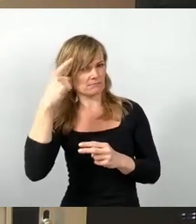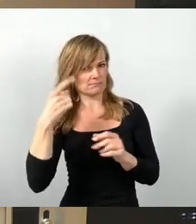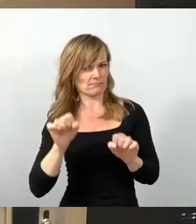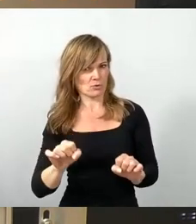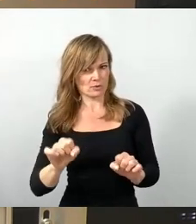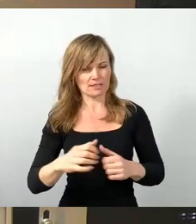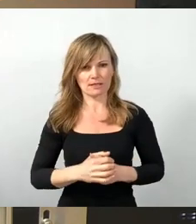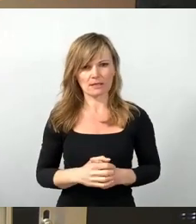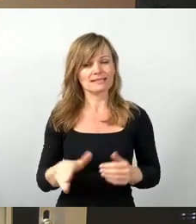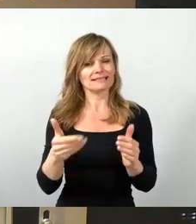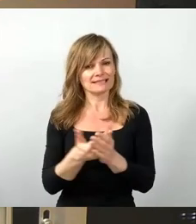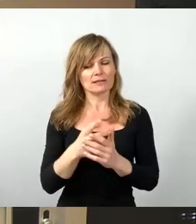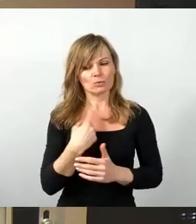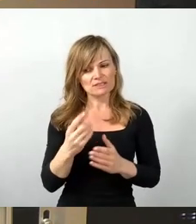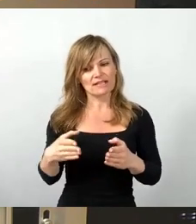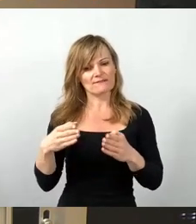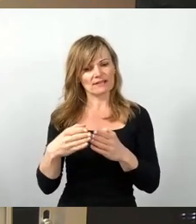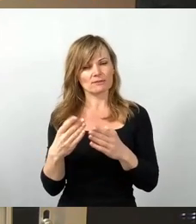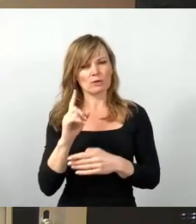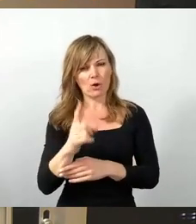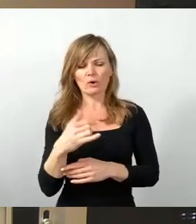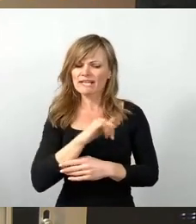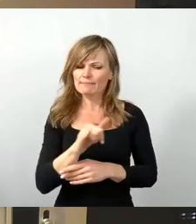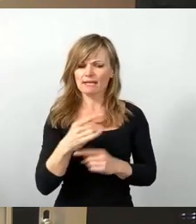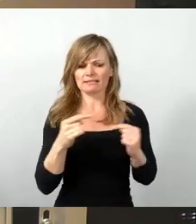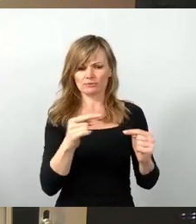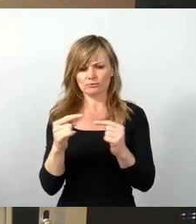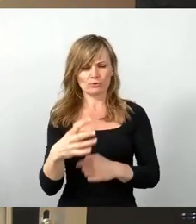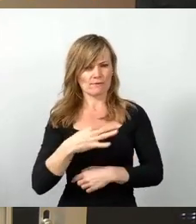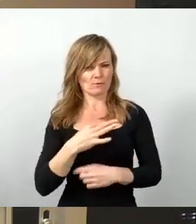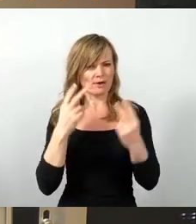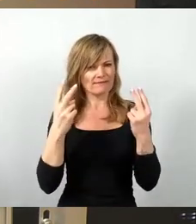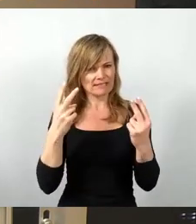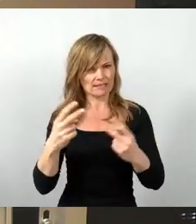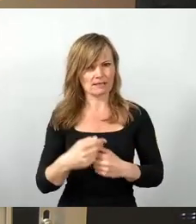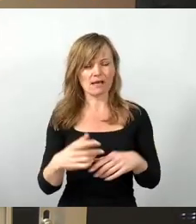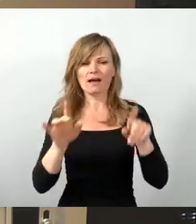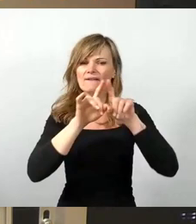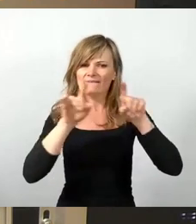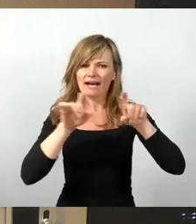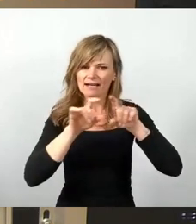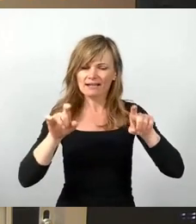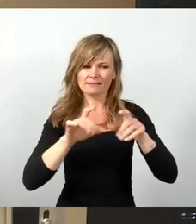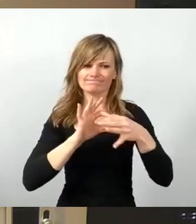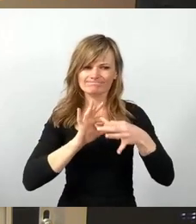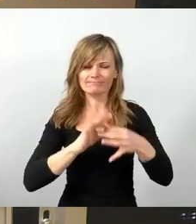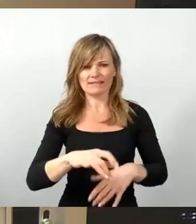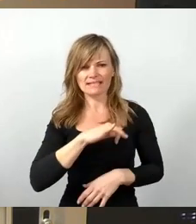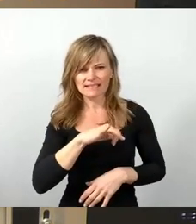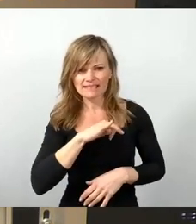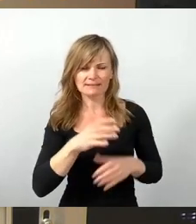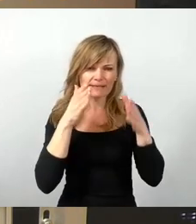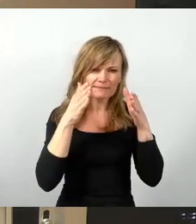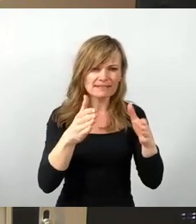auch bei der Diskussion über den Klimabeirat immer eine Sache sehr, sehr wichtig, eben, dass die fachlichen Perspektiven, Interessenverbände, dass die